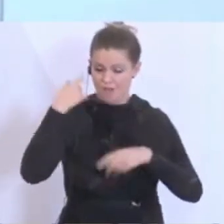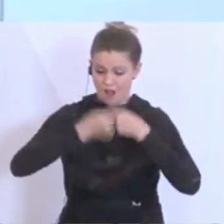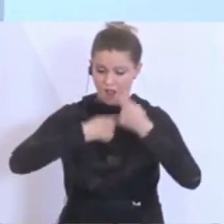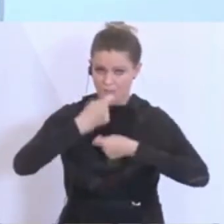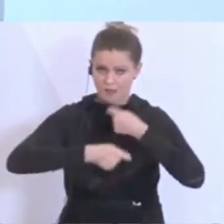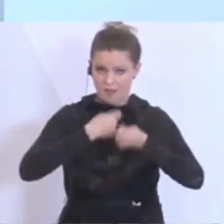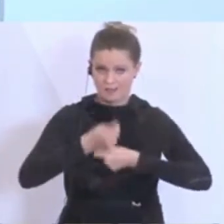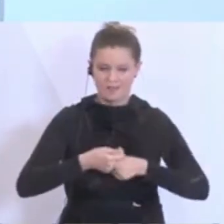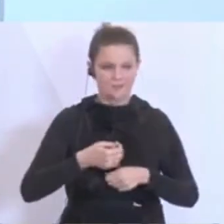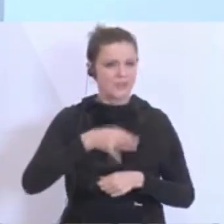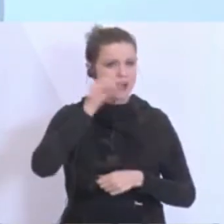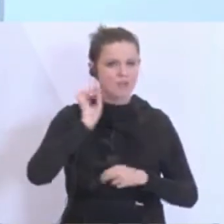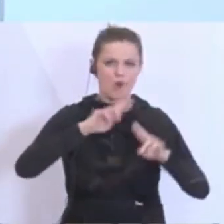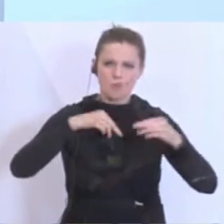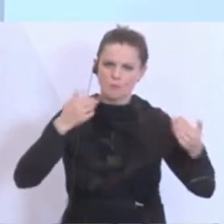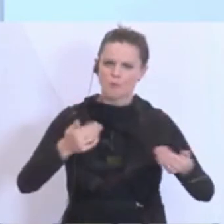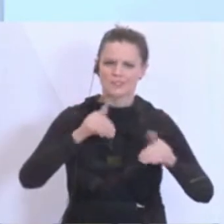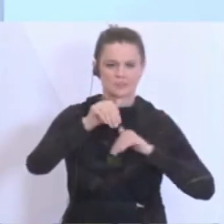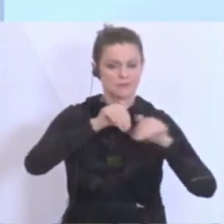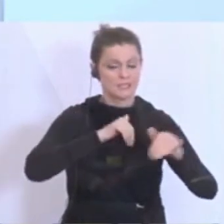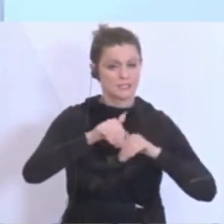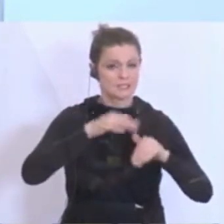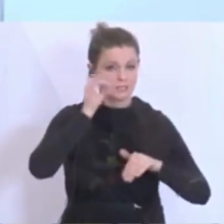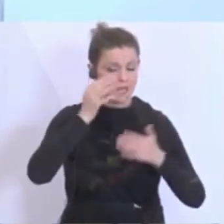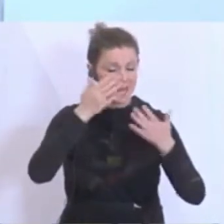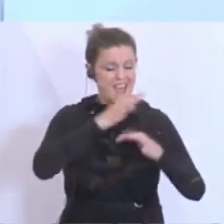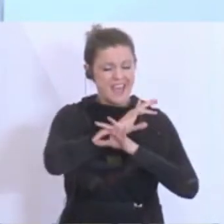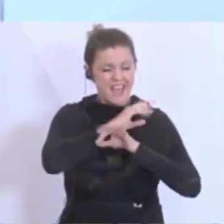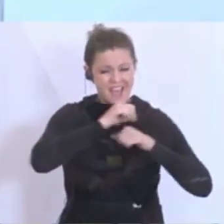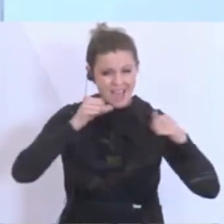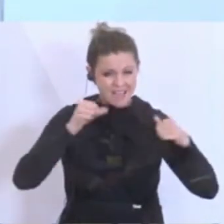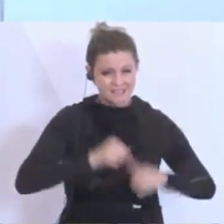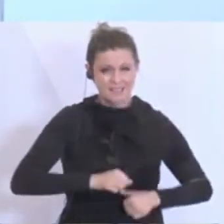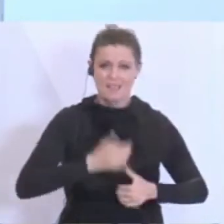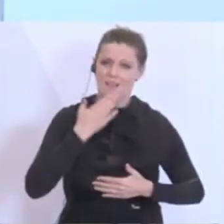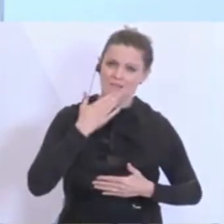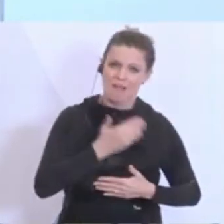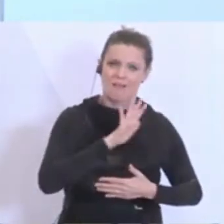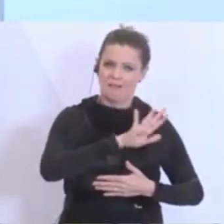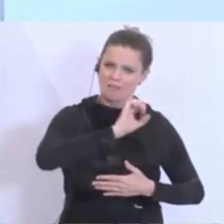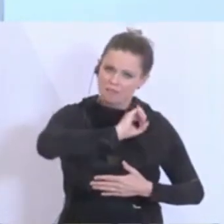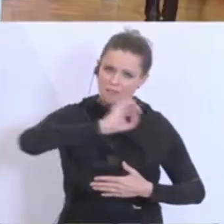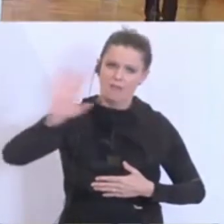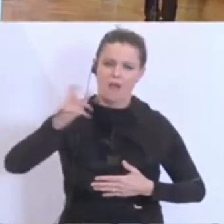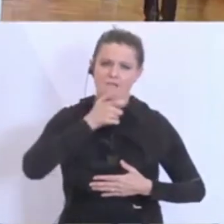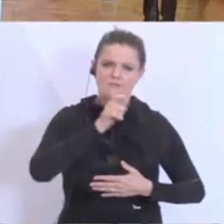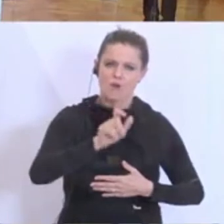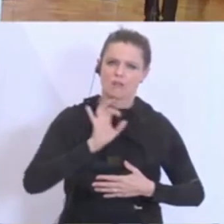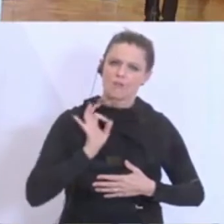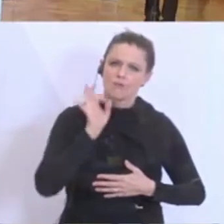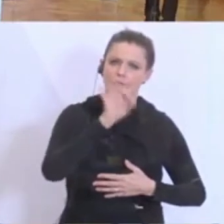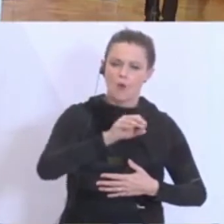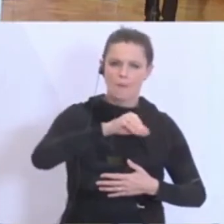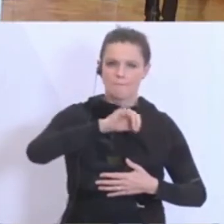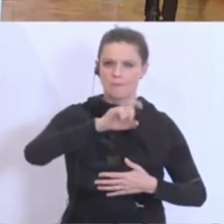Bundesminister, ich bedanke mich sehr, sehr herzlich bei Ihnen für Ihre klaren Worte für die Miliz. Auch das